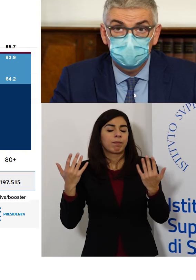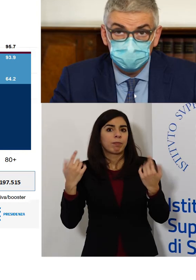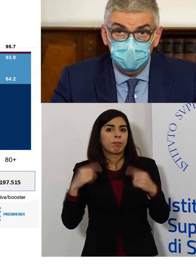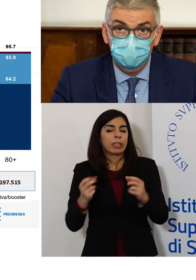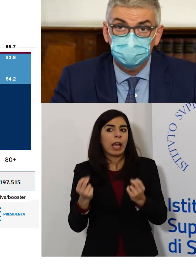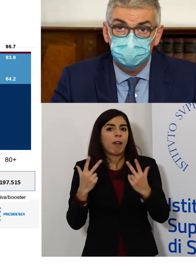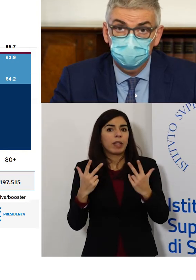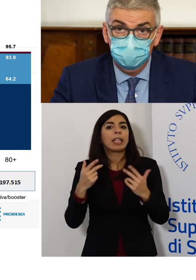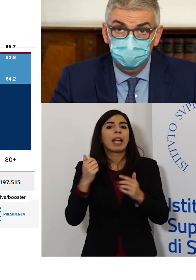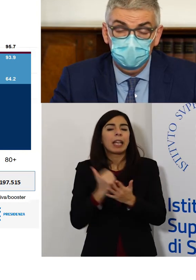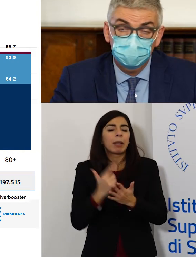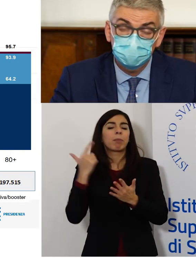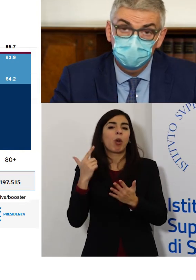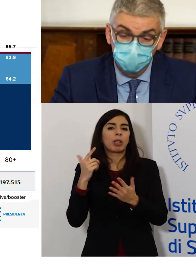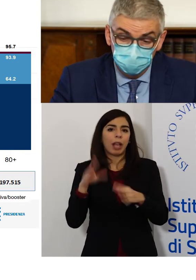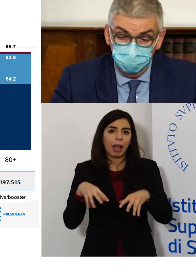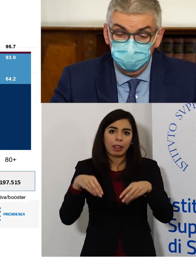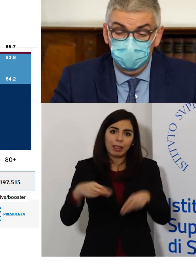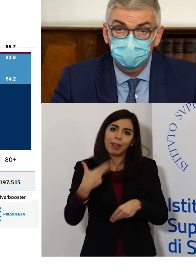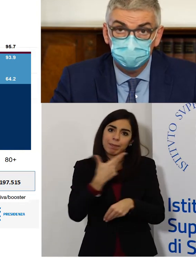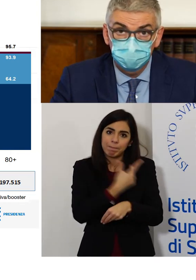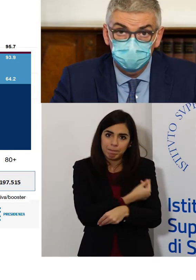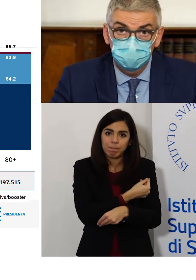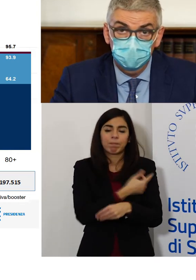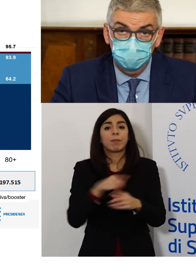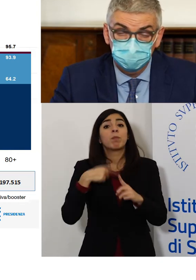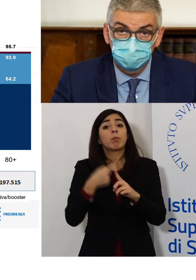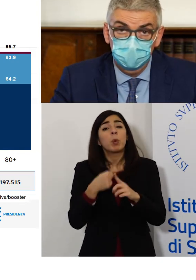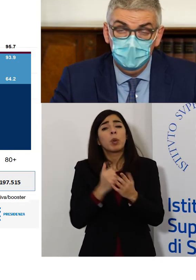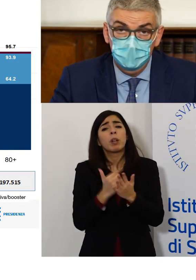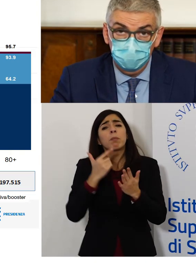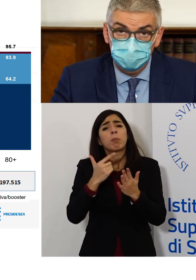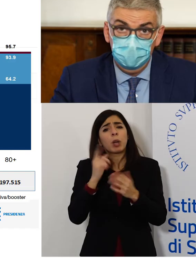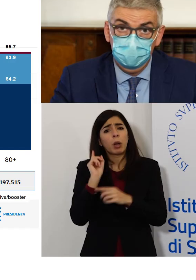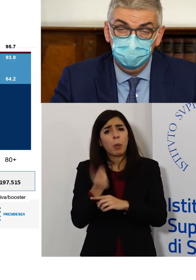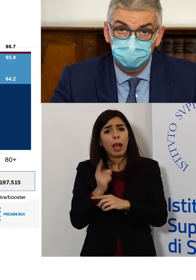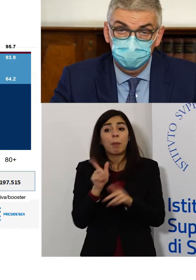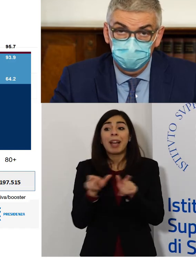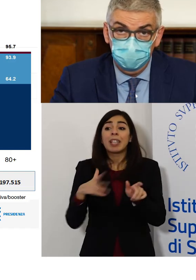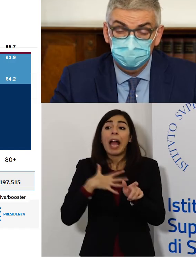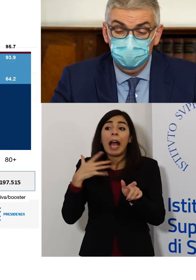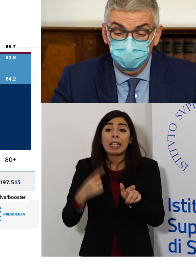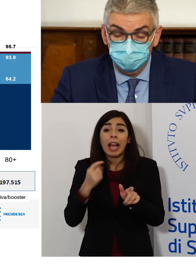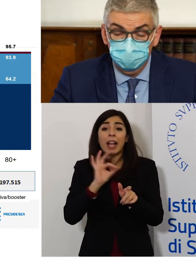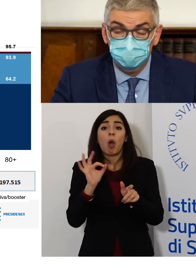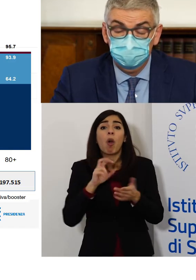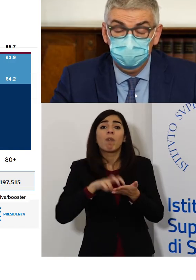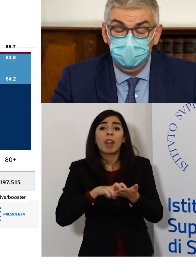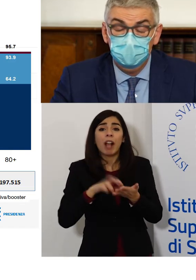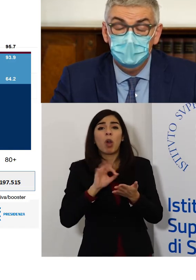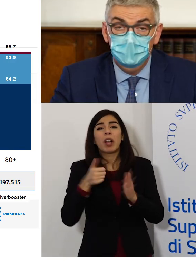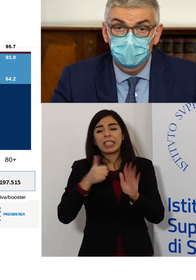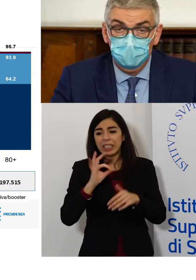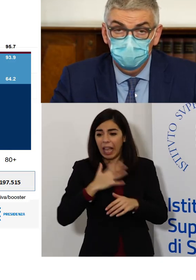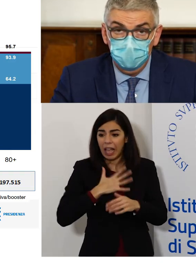importante iniziare questo ciclo vaccinale, così come è molto importante che soprattutto le persone più anziane, le persone fragili, le persone over